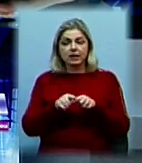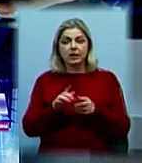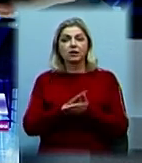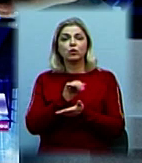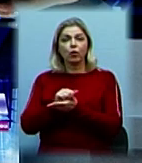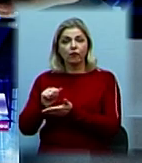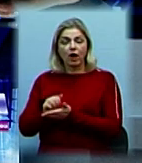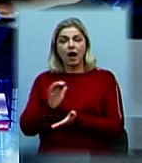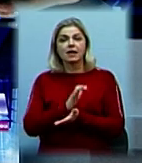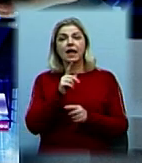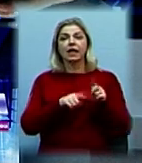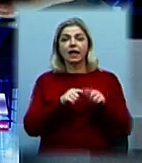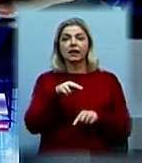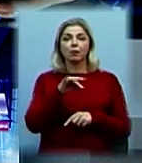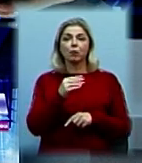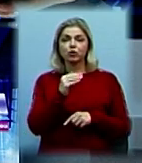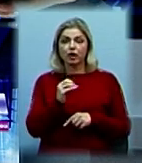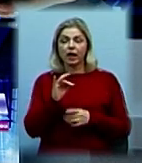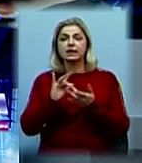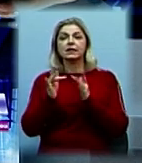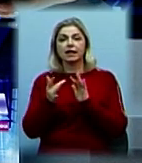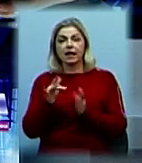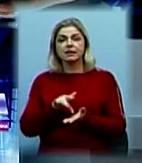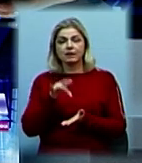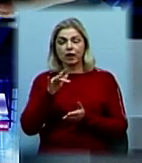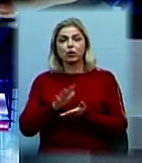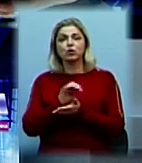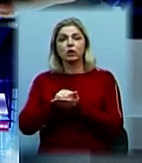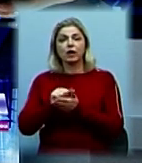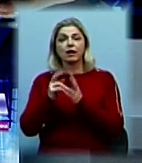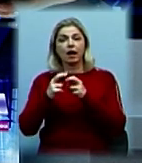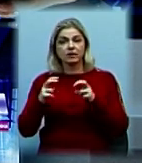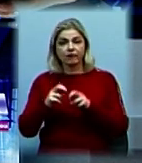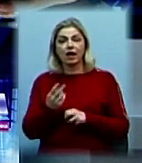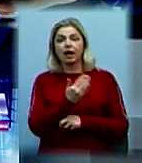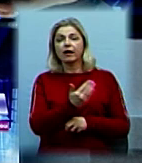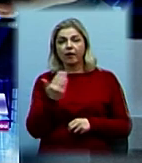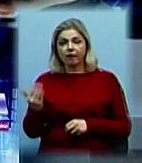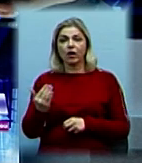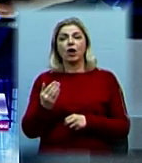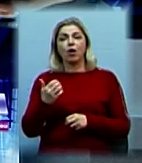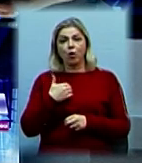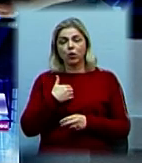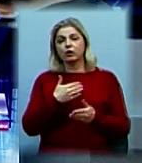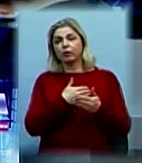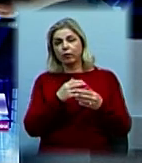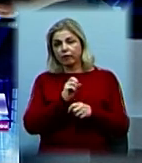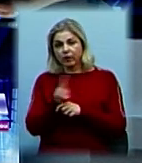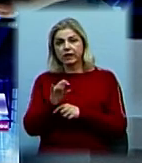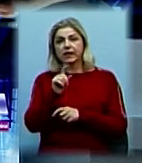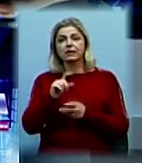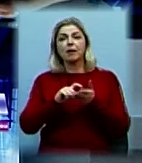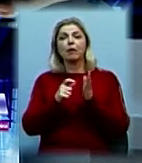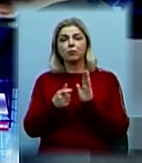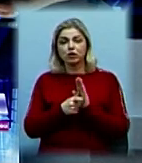Газети «Рідний прибужжя» та інтернет-видання «Центр журналістських розслідувань». Їх намагаються виселити з приміщення по вулиці Нікольській,